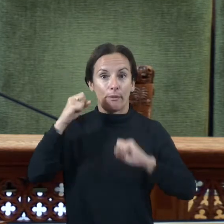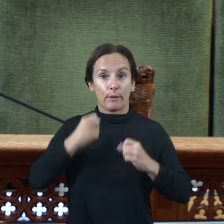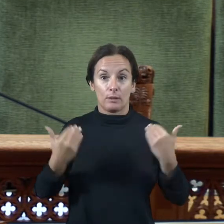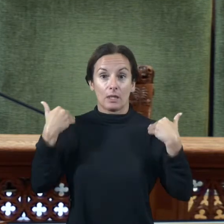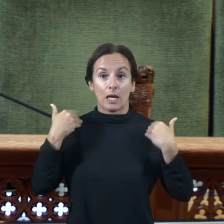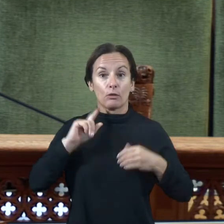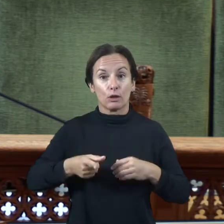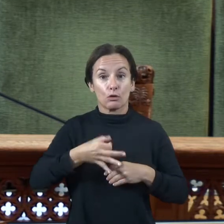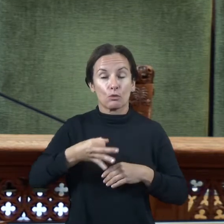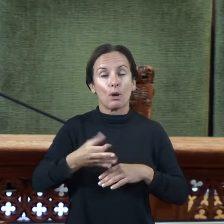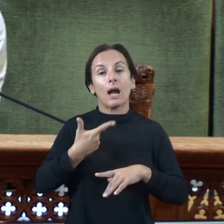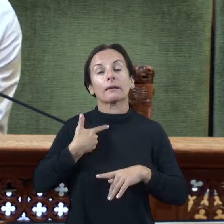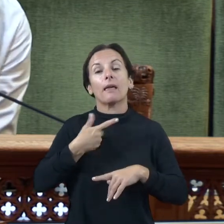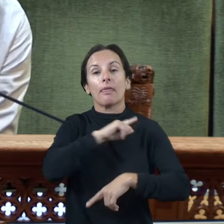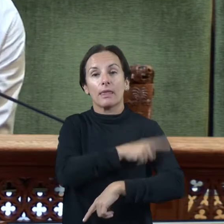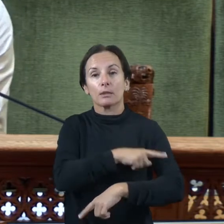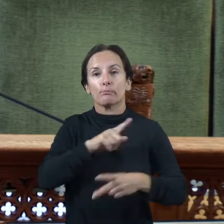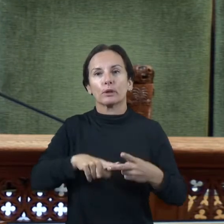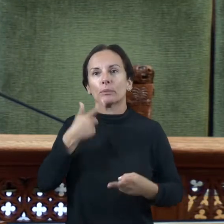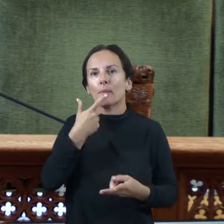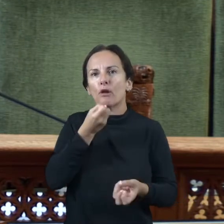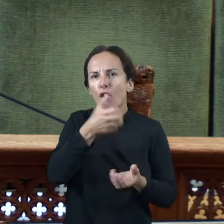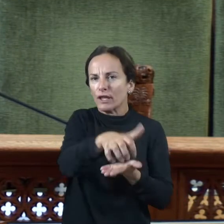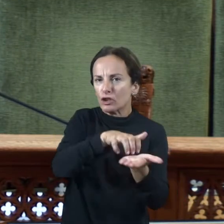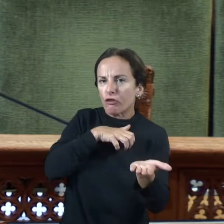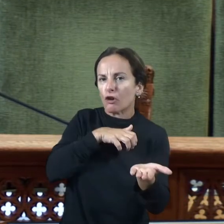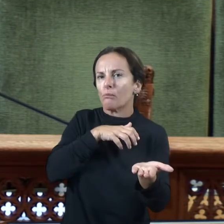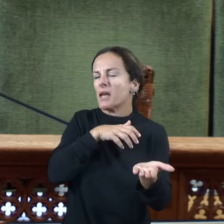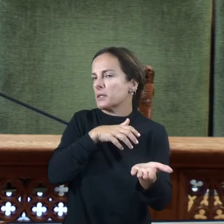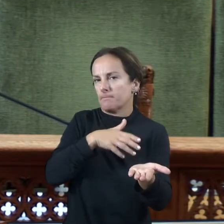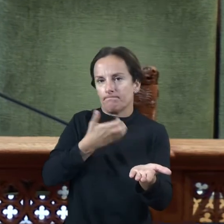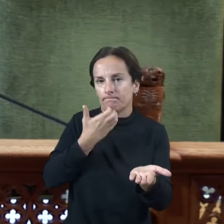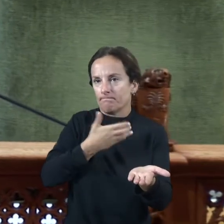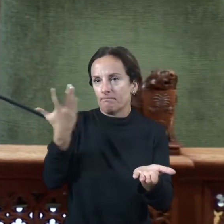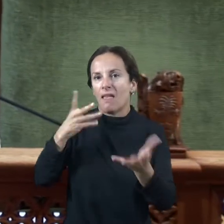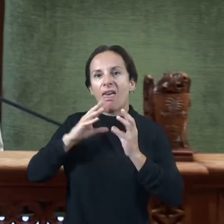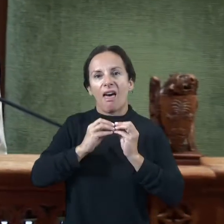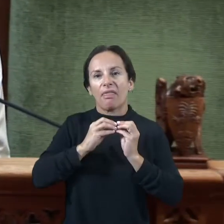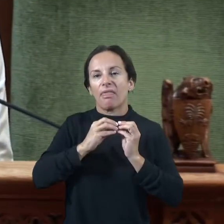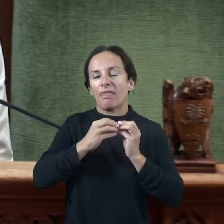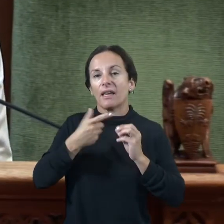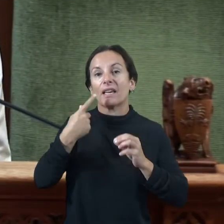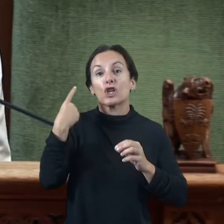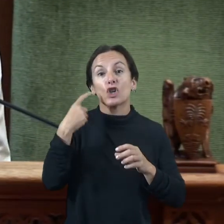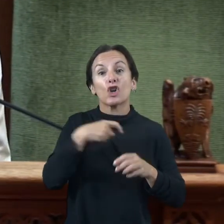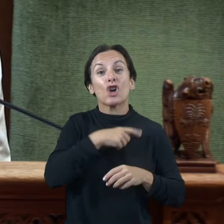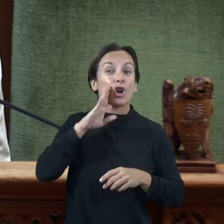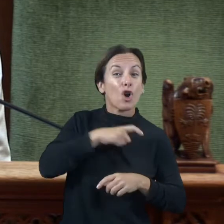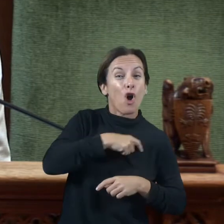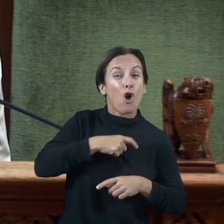'esport ratificar els dictaments o els informes que de qualque manera elaborin les diferents comissions